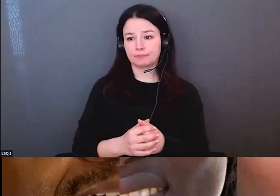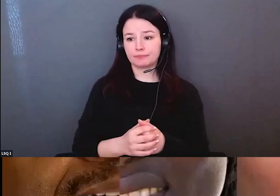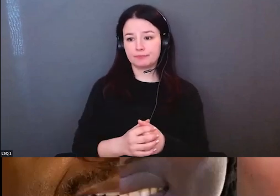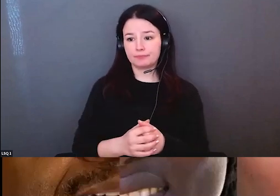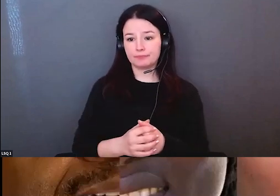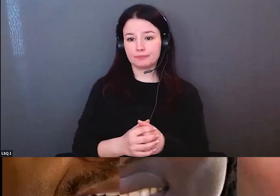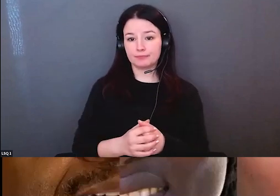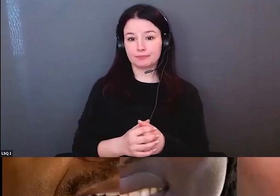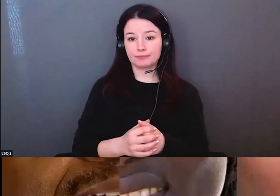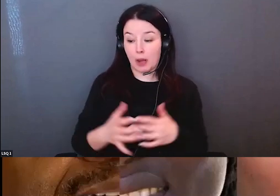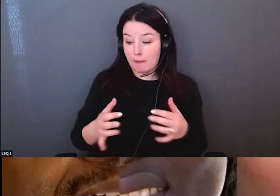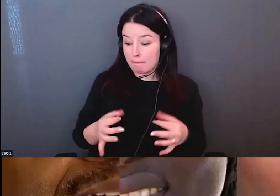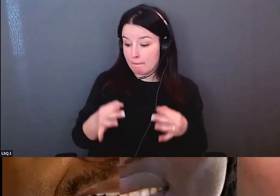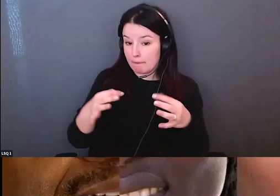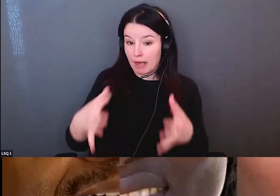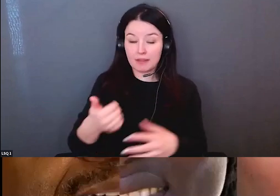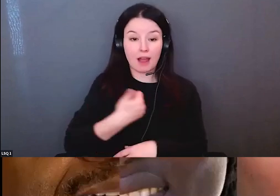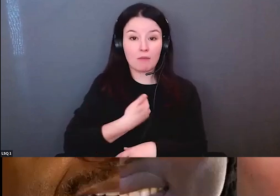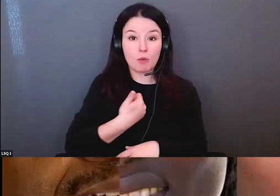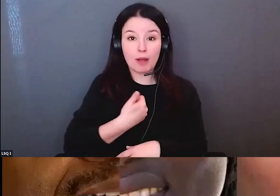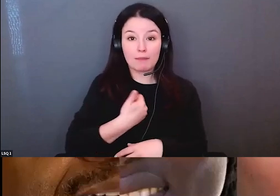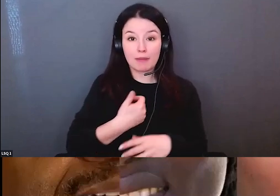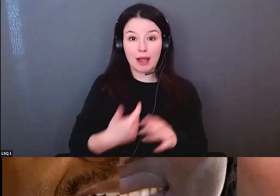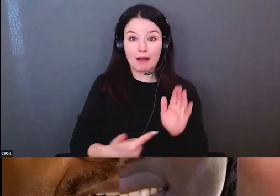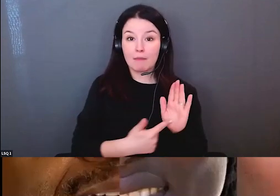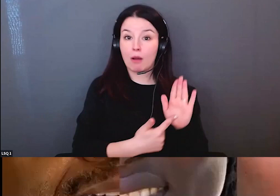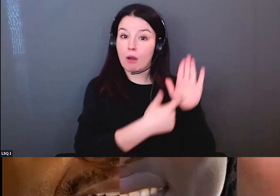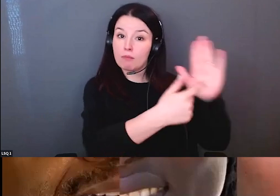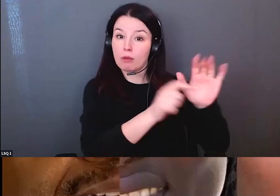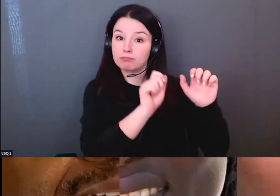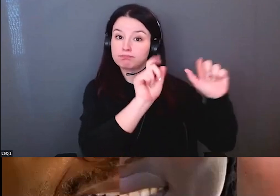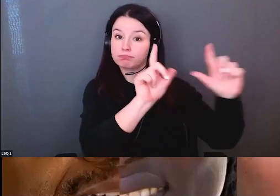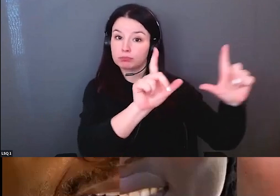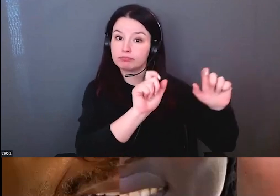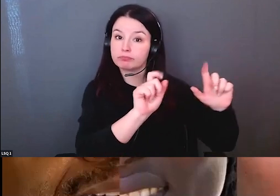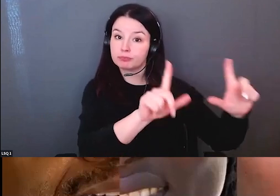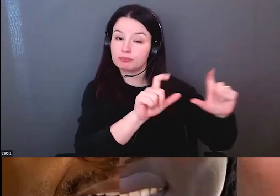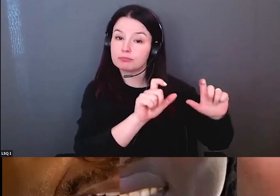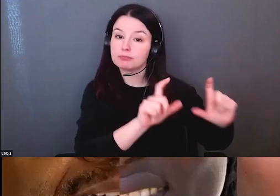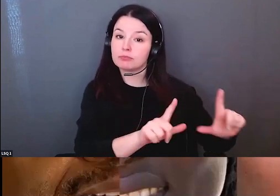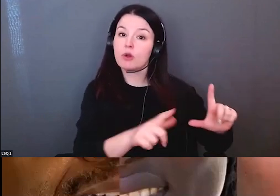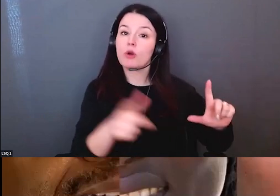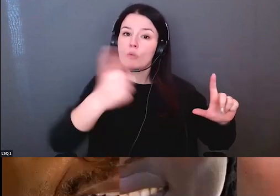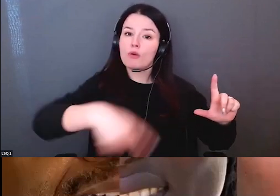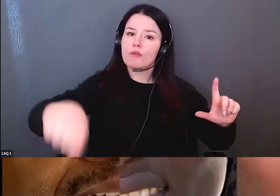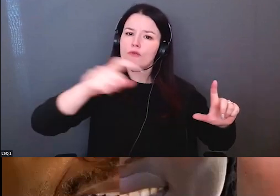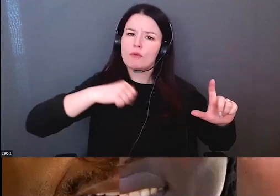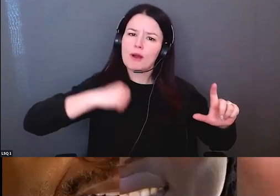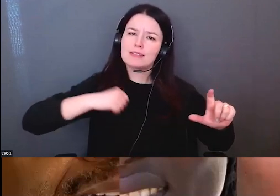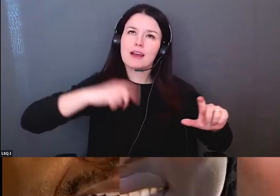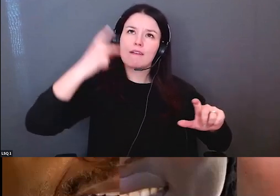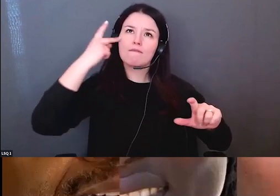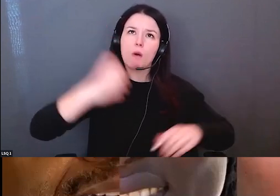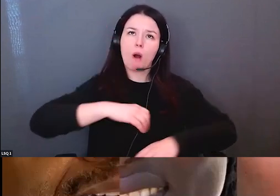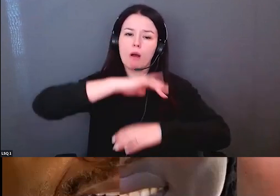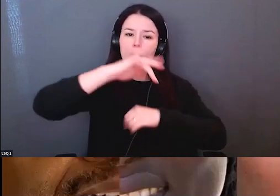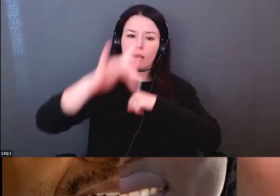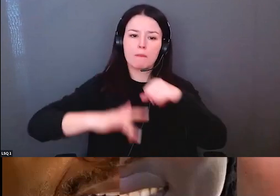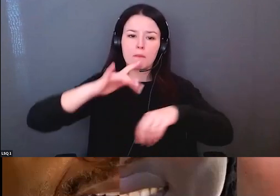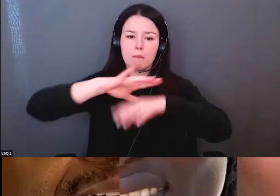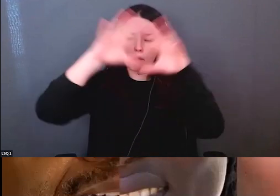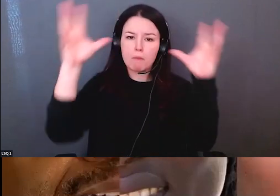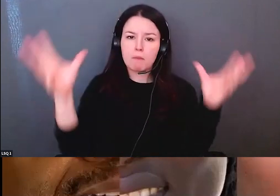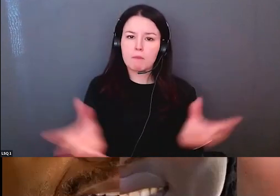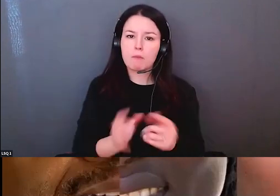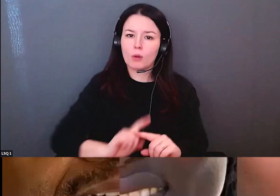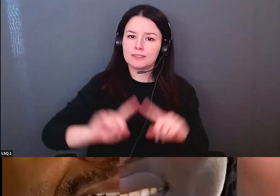mon père, ma mère qui m'a mis au monde, qui viennent d'une part et d